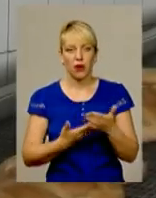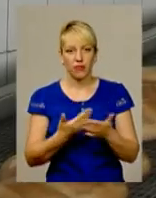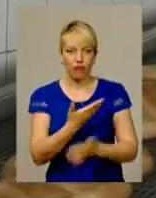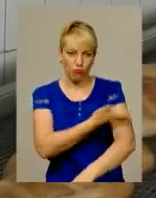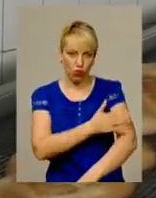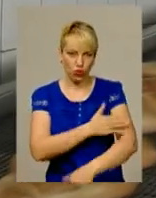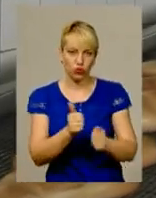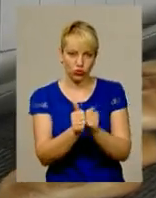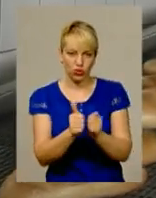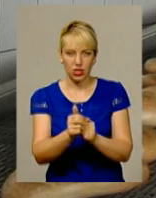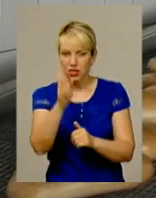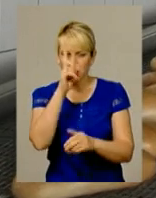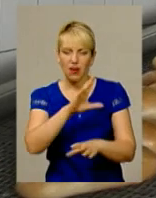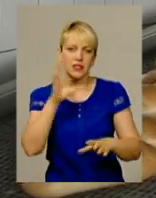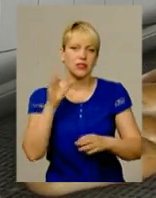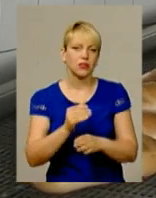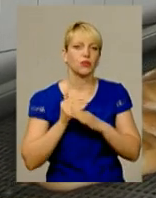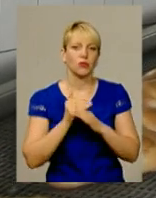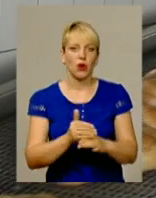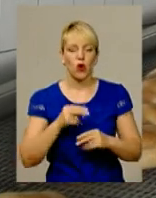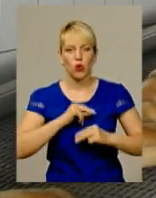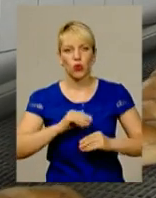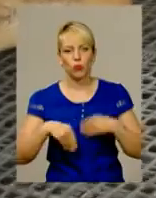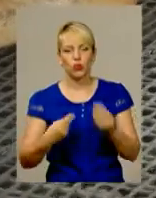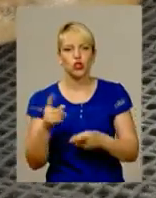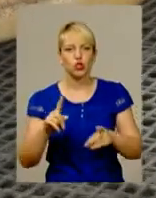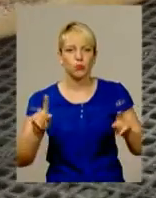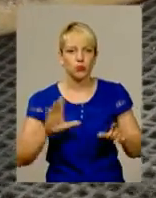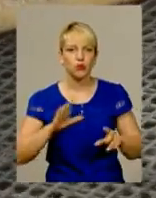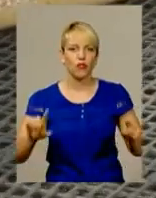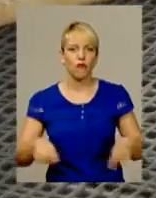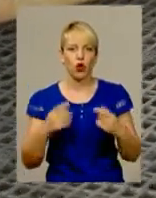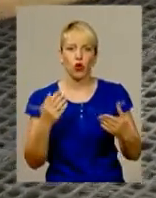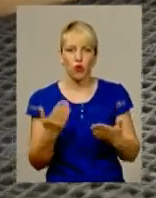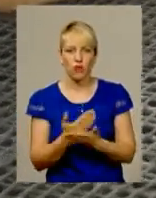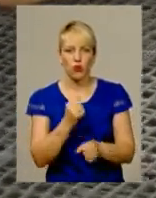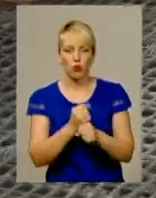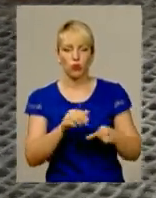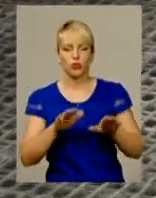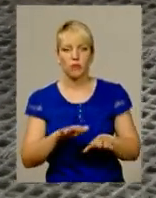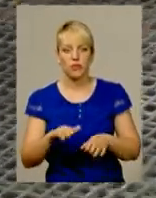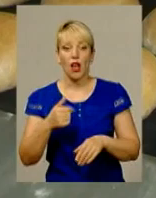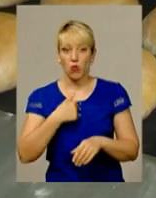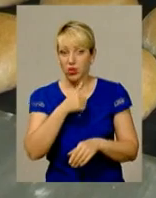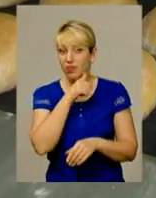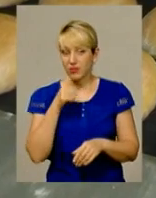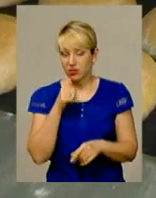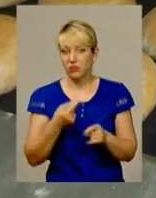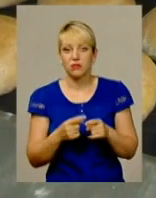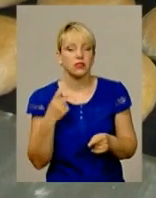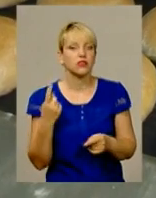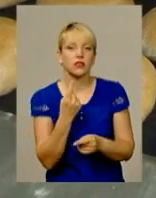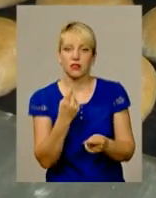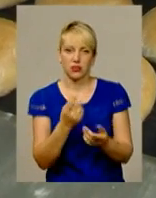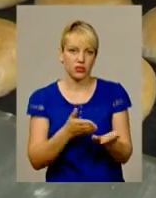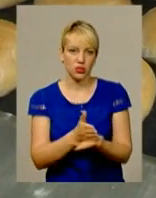Польщі держава всіляко стимулює роботодавців до створення нових робочих місць, то у нас бути у тіні часто чи не єдиний